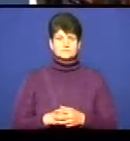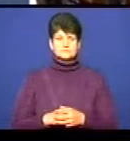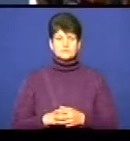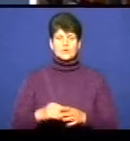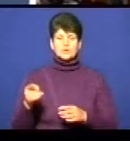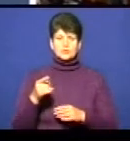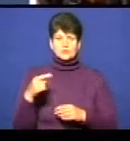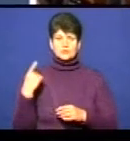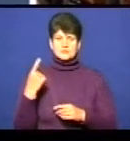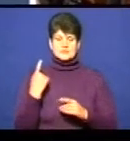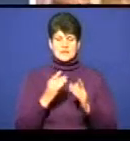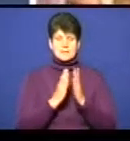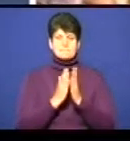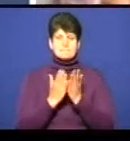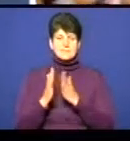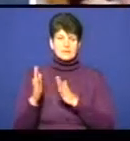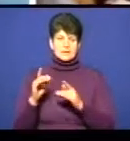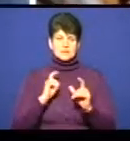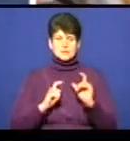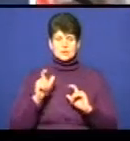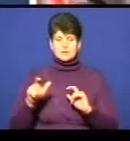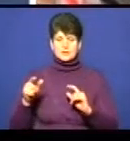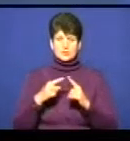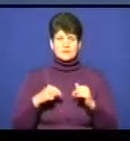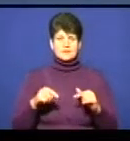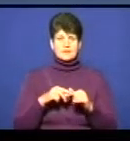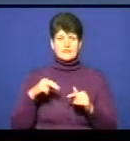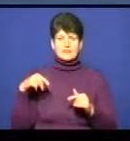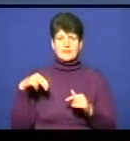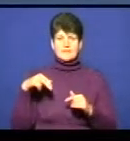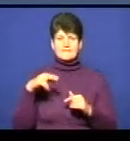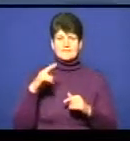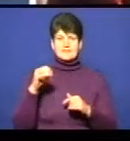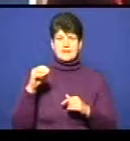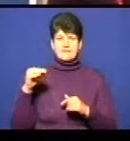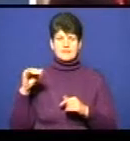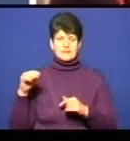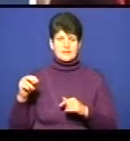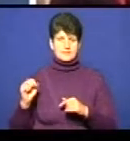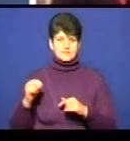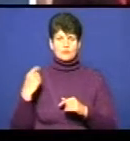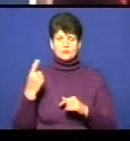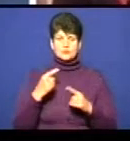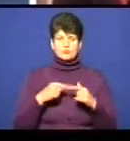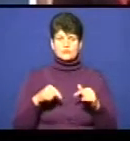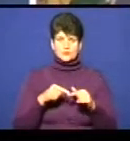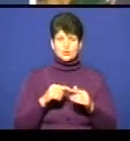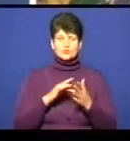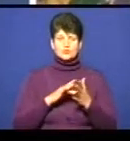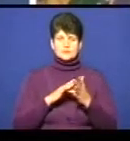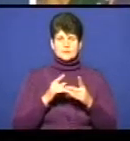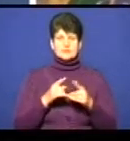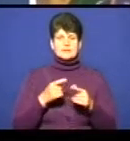У Тернопільській обласній бібліотеці студенти організували дефіле. В обласному відділі туризму назвали